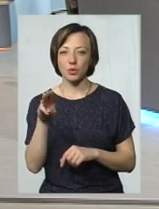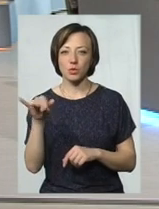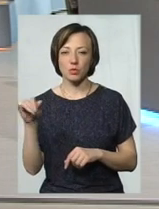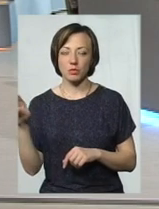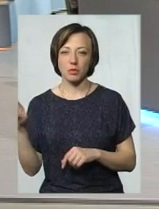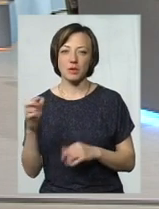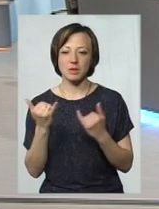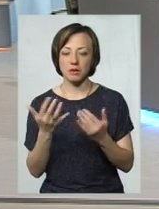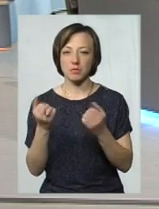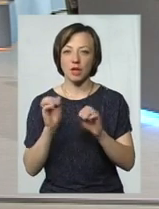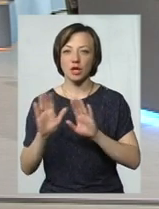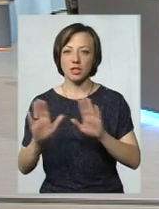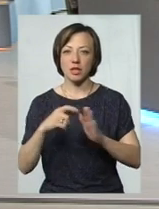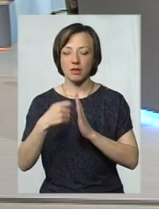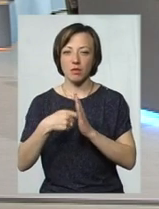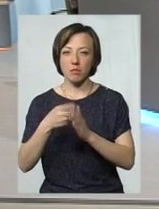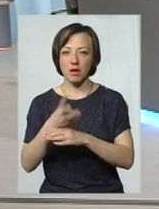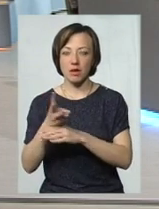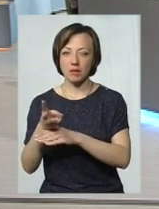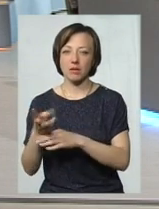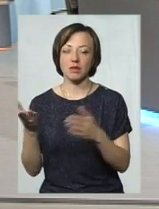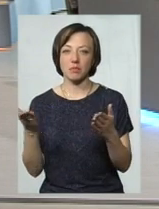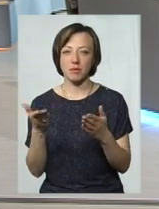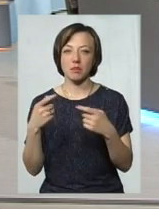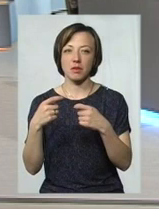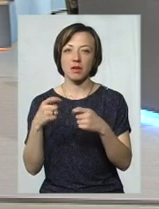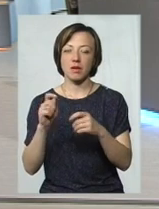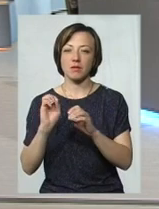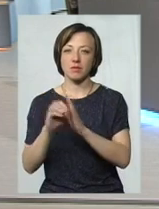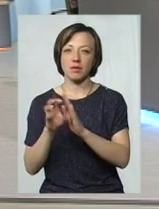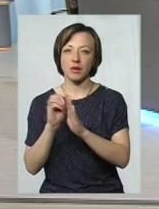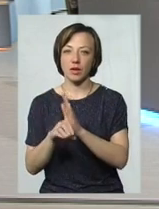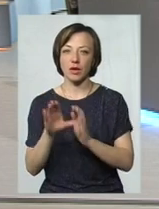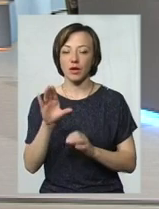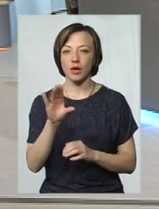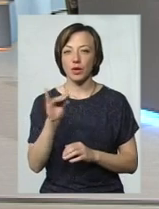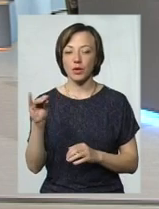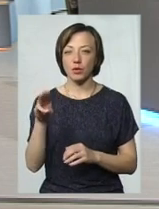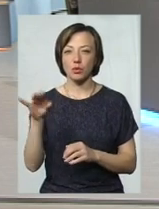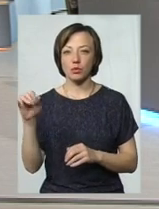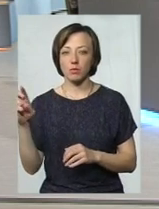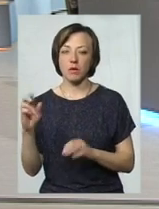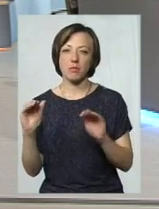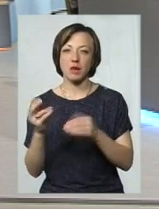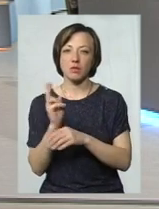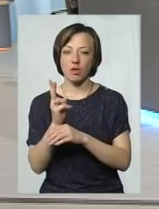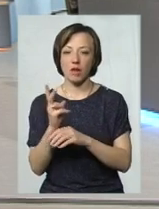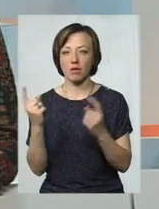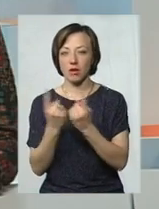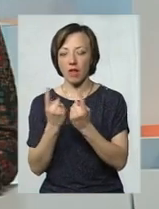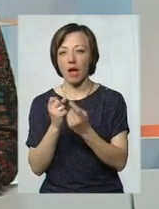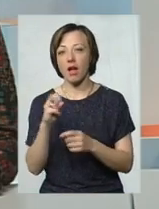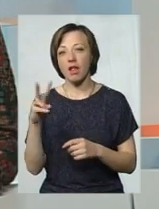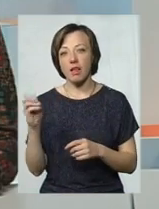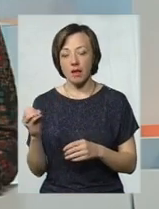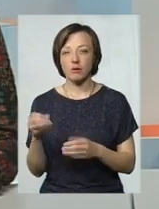Ми зараз беремо режисера, відеооператора, який би знімав відео, і ми їх викладали на Ютуб, працювали би більше з Ютубом, а менше з ВКонтакті та з однокласниками. Але